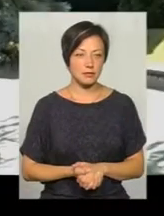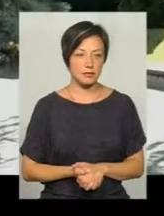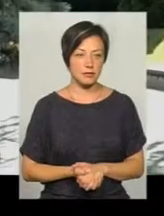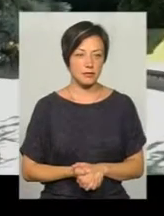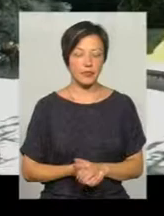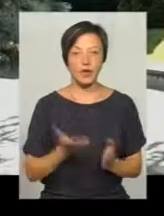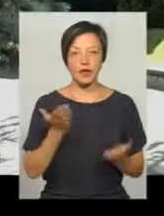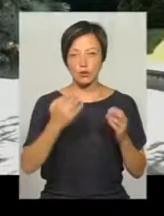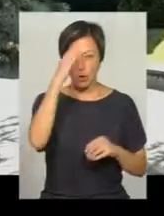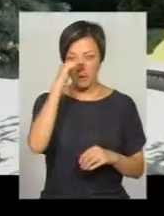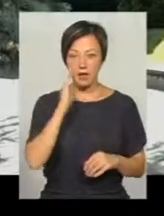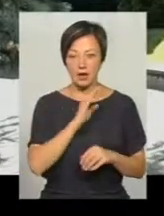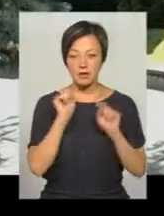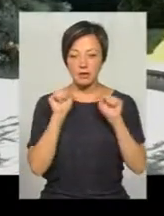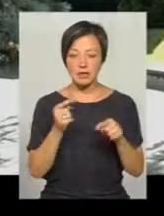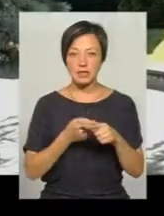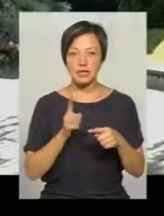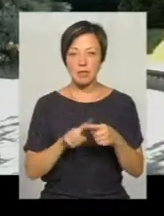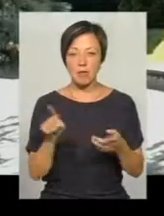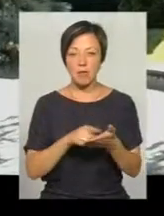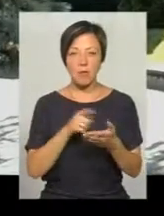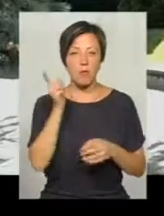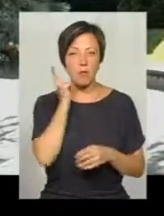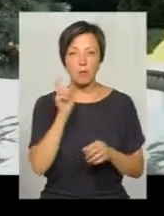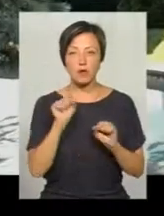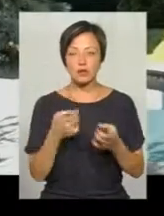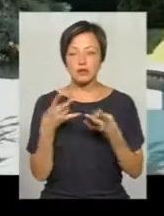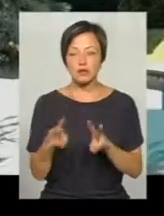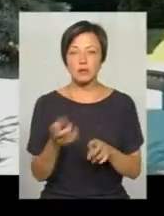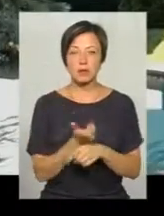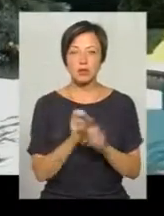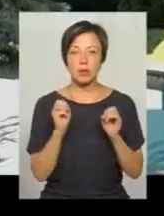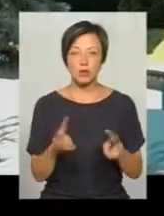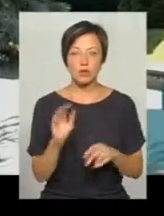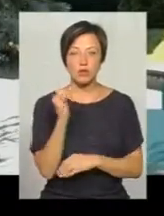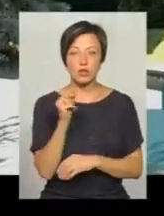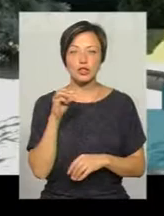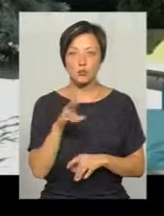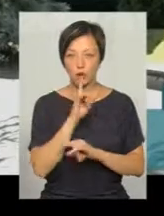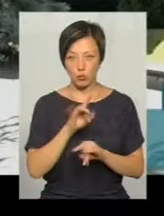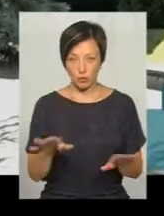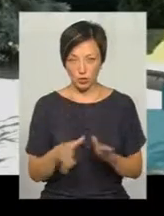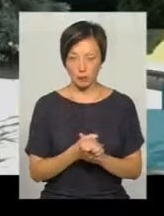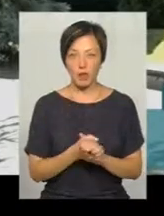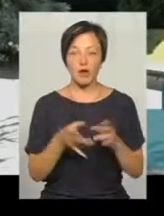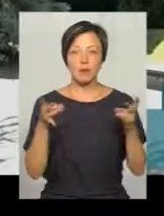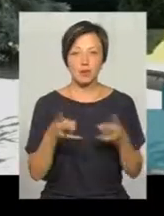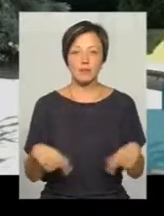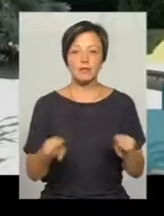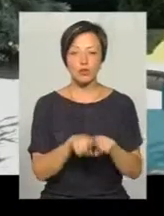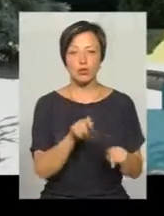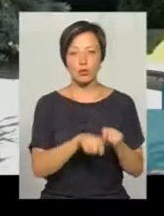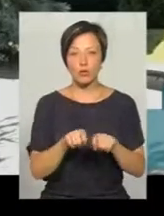Якщо батьки будуть покладатися лише на ці додатки, це може нанести ще більше загрозу дитини, ніж його не буде. Тобто потрібно все одно